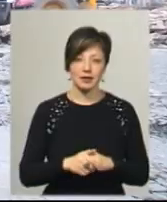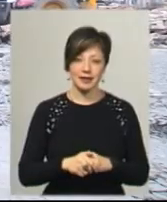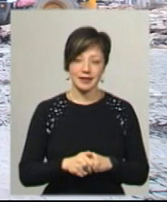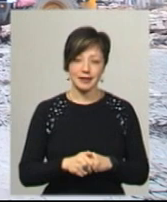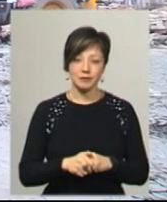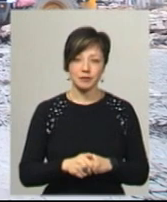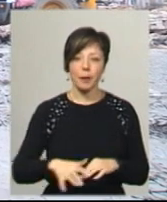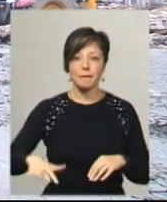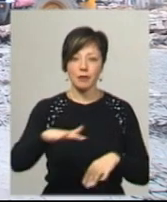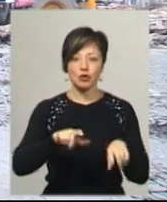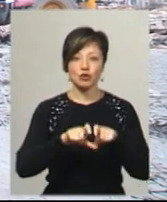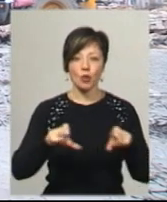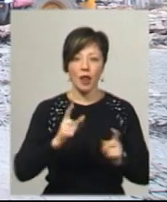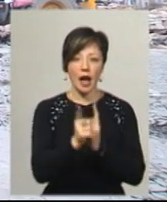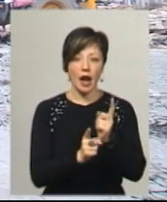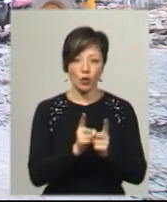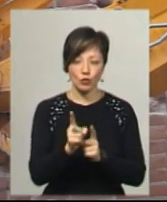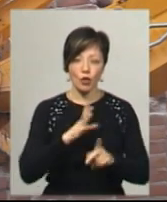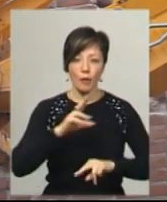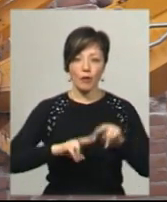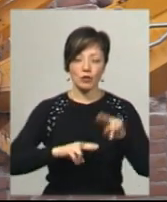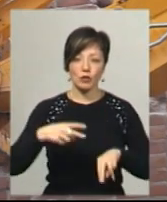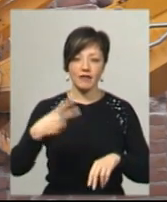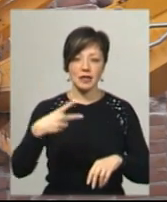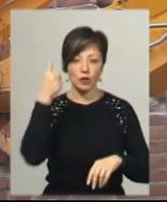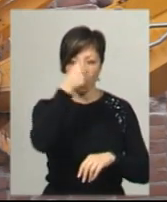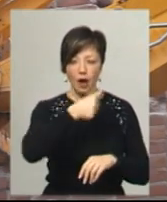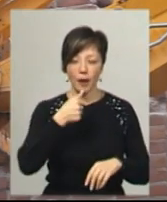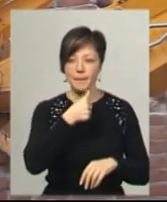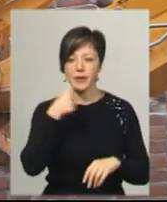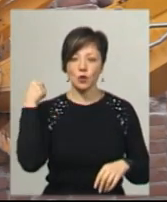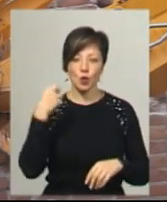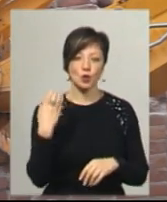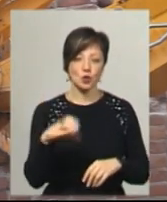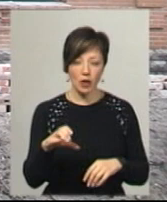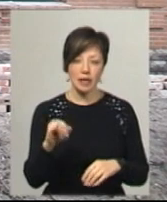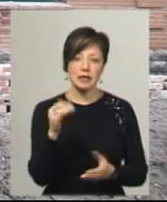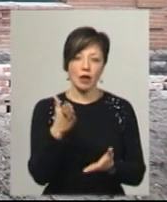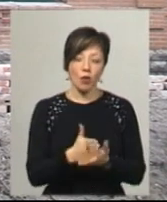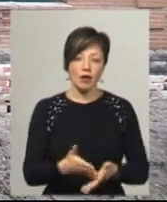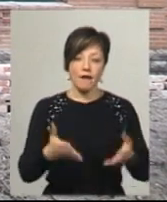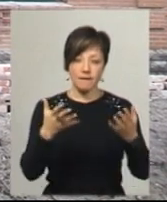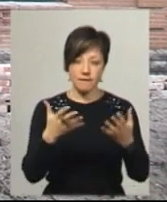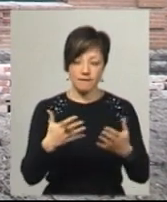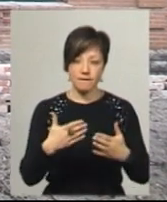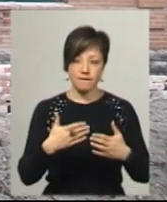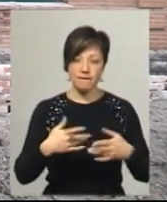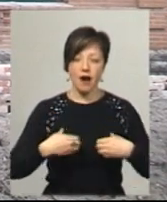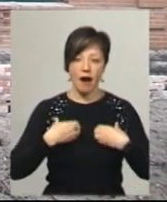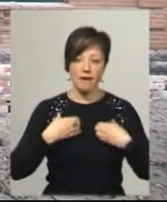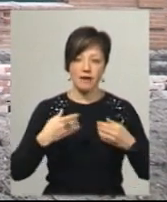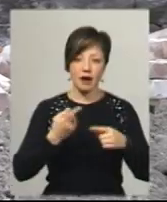застану. Приміщення школи, яке реконструюють, було побудоване ще у 20-х роках минулого століття та знаходилося в аварійному стані. Каже